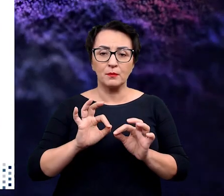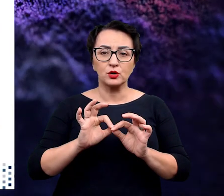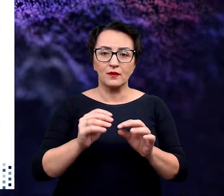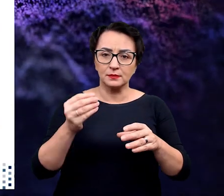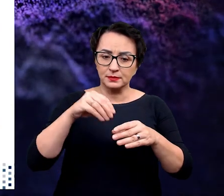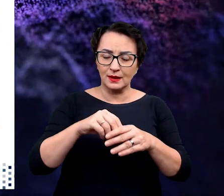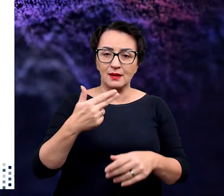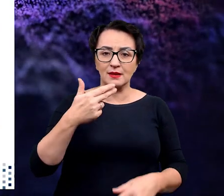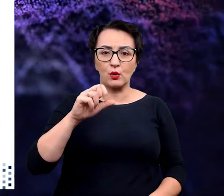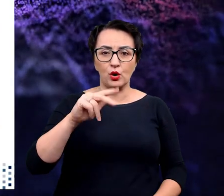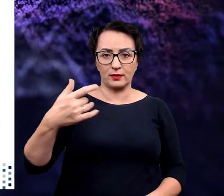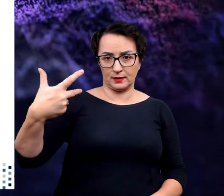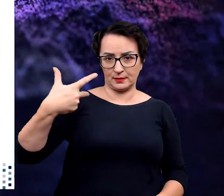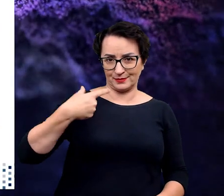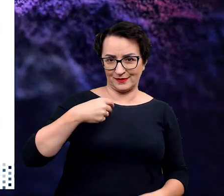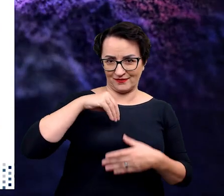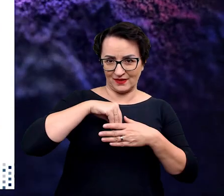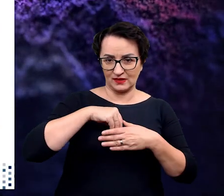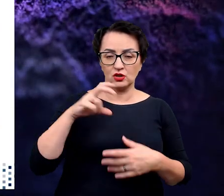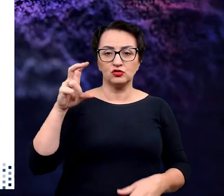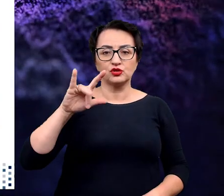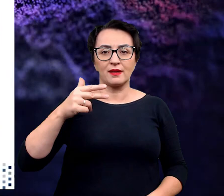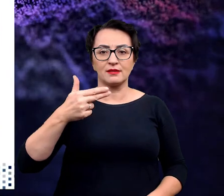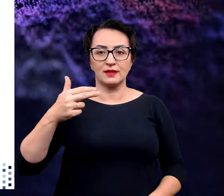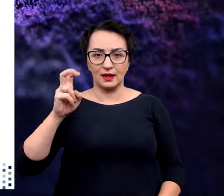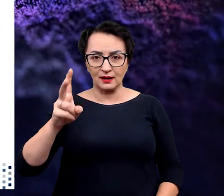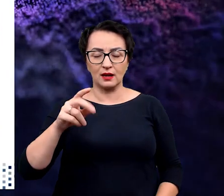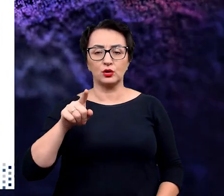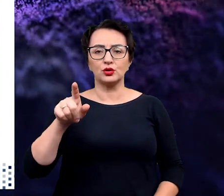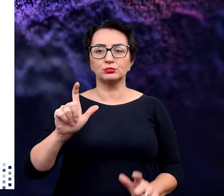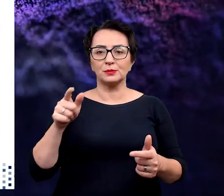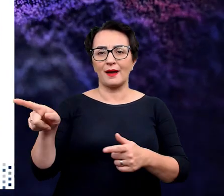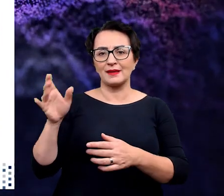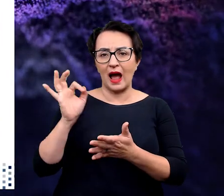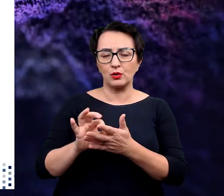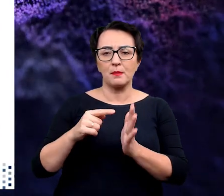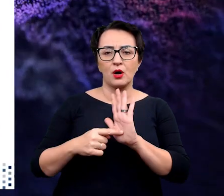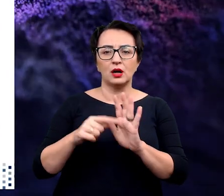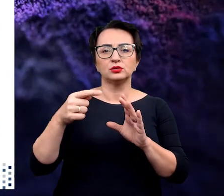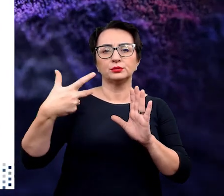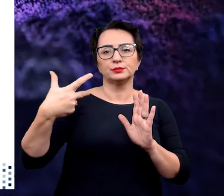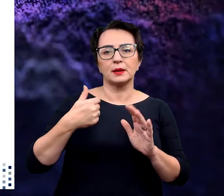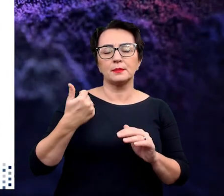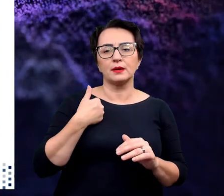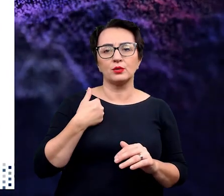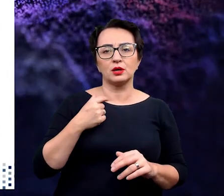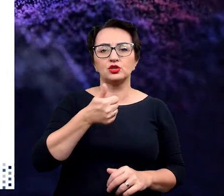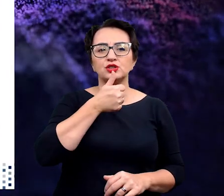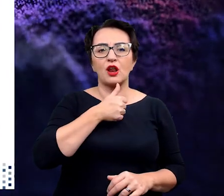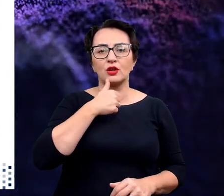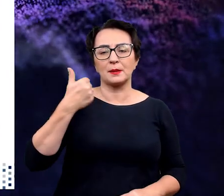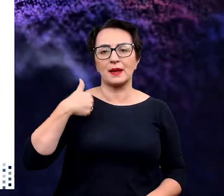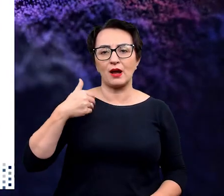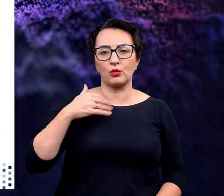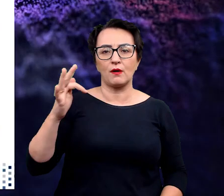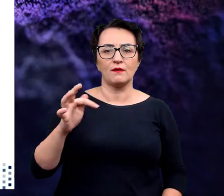wprowadza się do neuronu czynniki. tym przypadku, który Wam pokazuję tutaj, do tej komórki